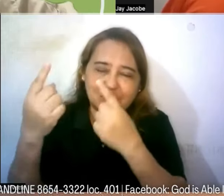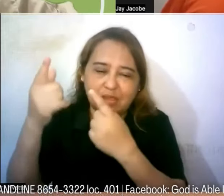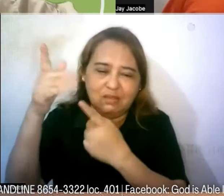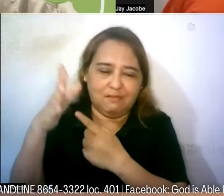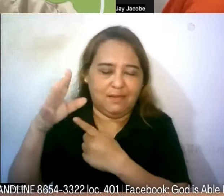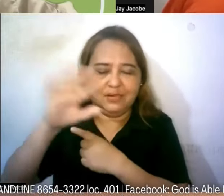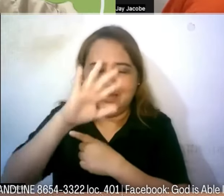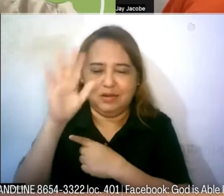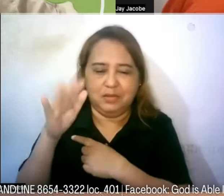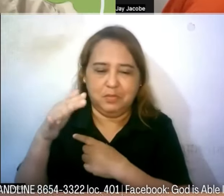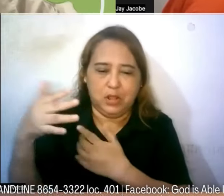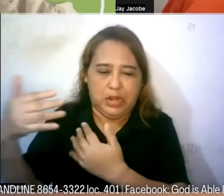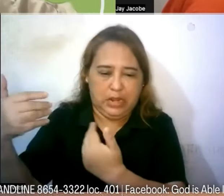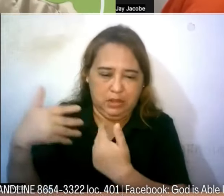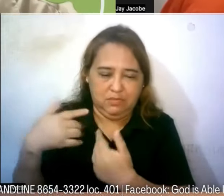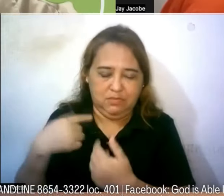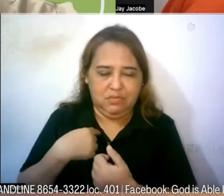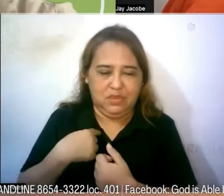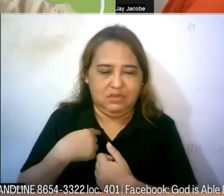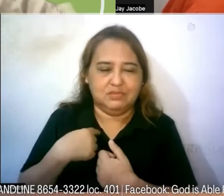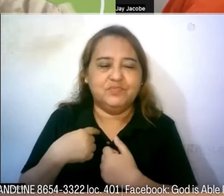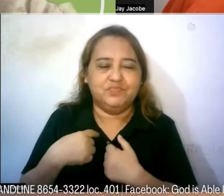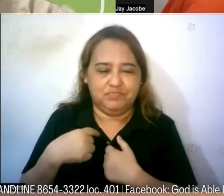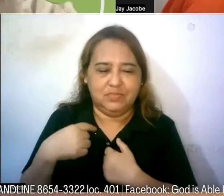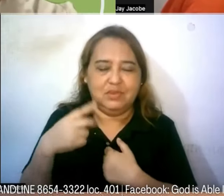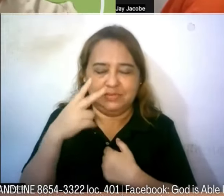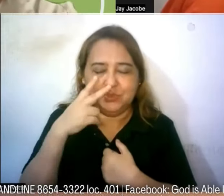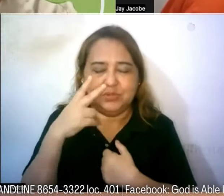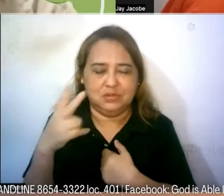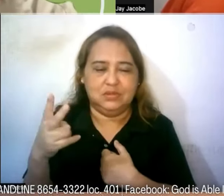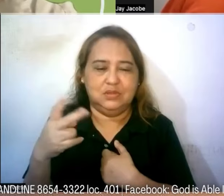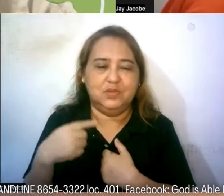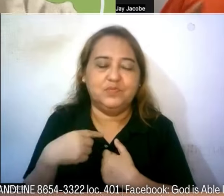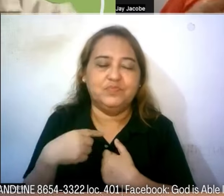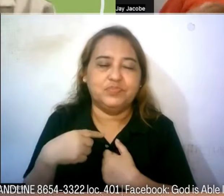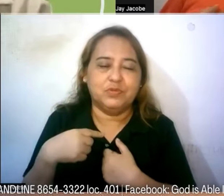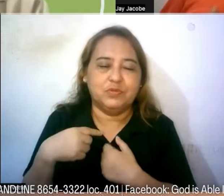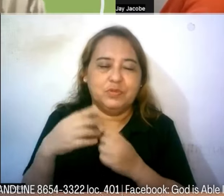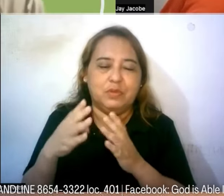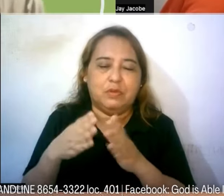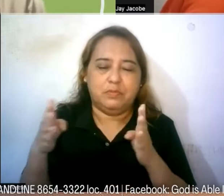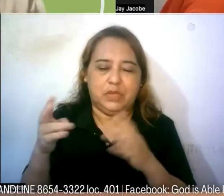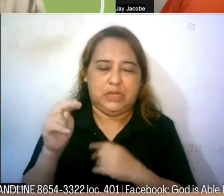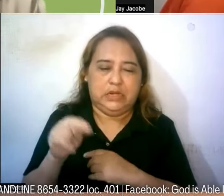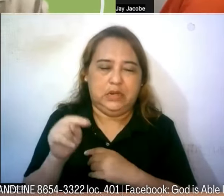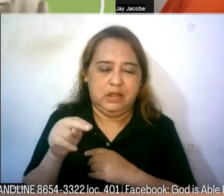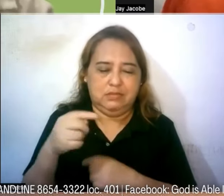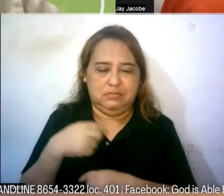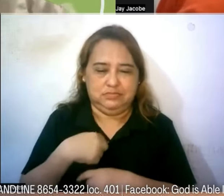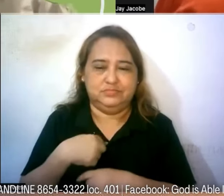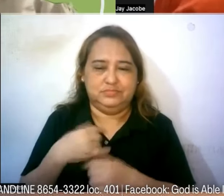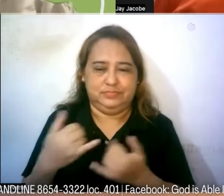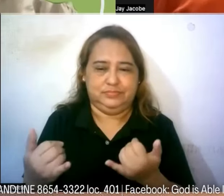iiwan hindi niya po papabayahan yun po ang nakita ko na pangangailangan po sa ngayon